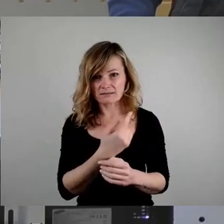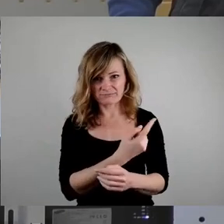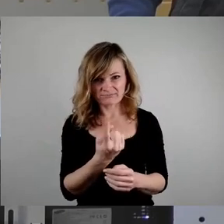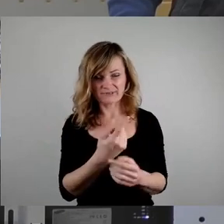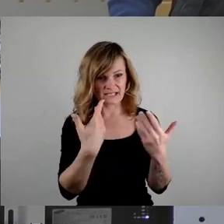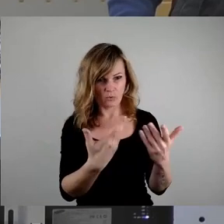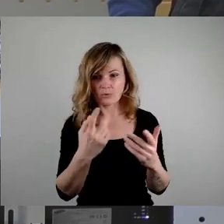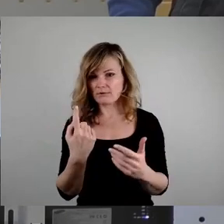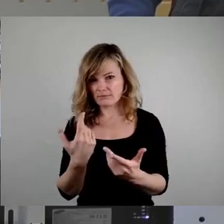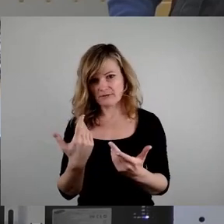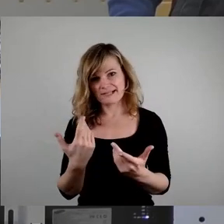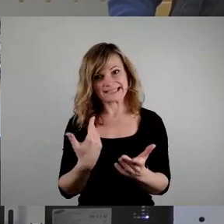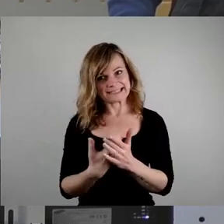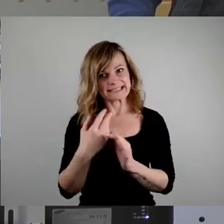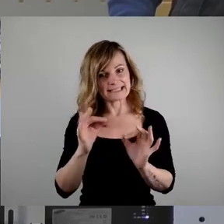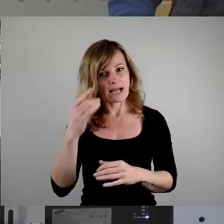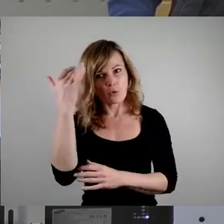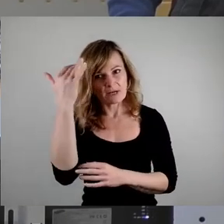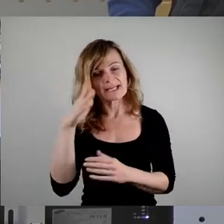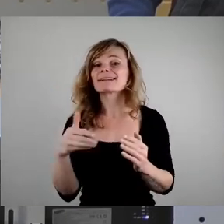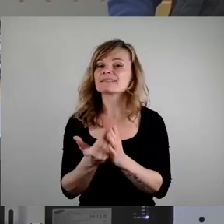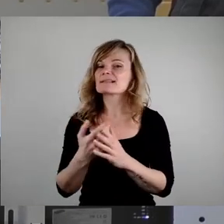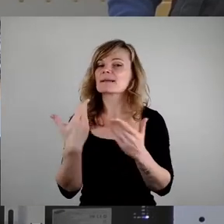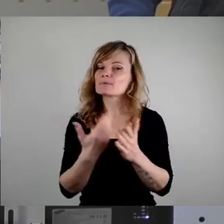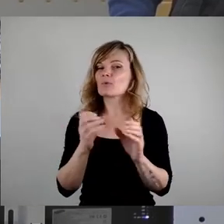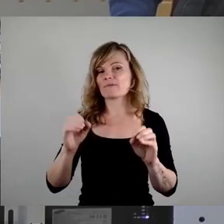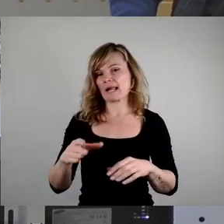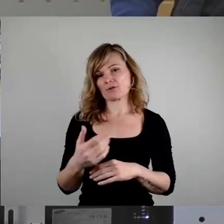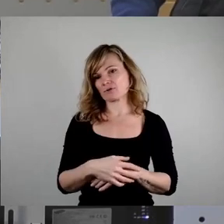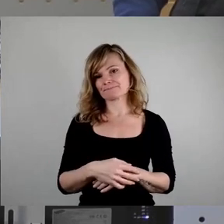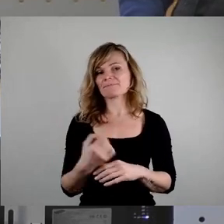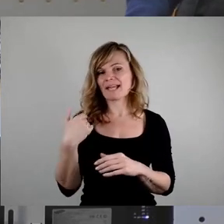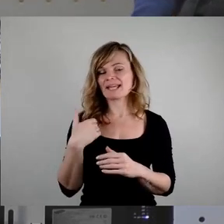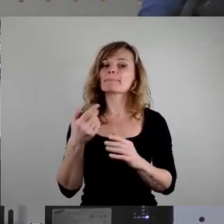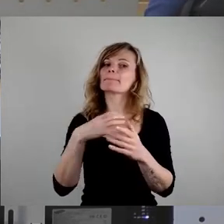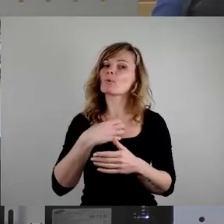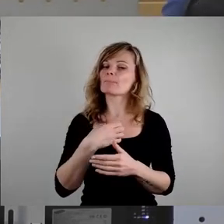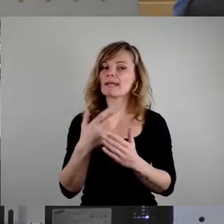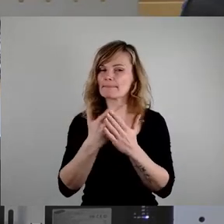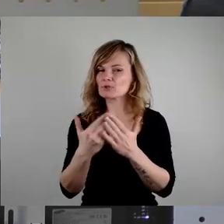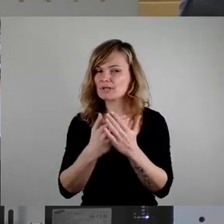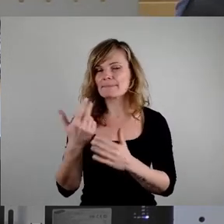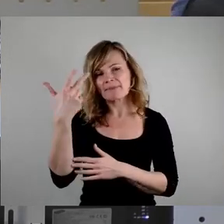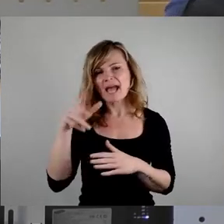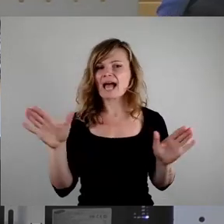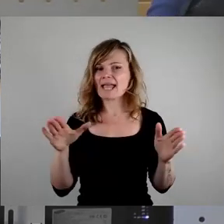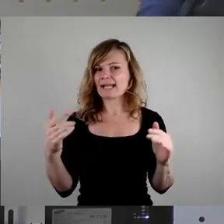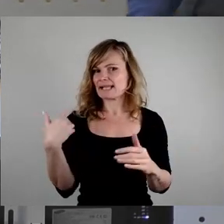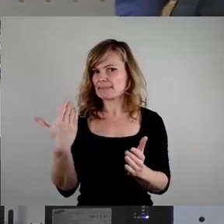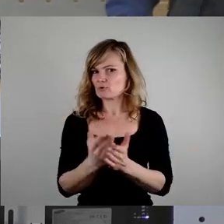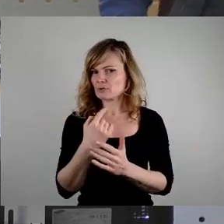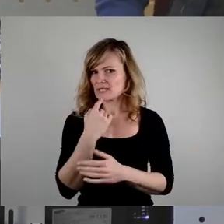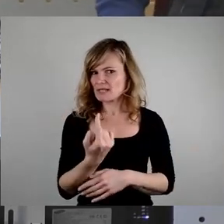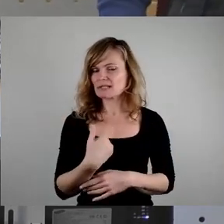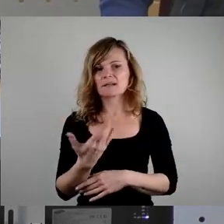Und deshalb ist eben genau diese Herangehensweise falsch. Und zu dem zu eben beschriebenen Problem, Herr Engel hat es ja angedeutet, woran liegt